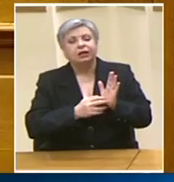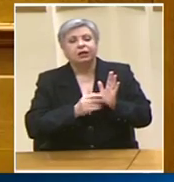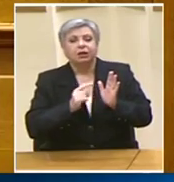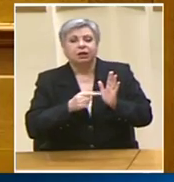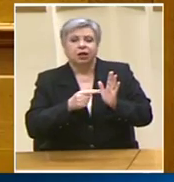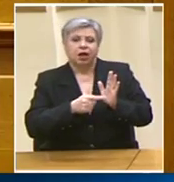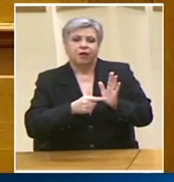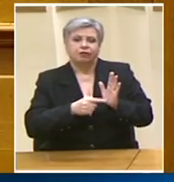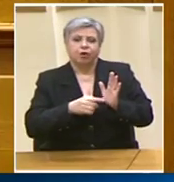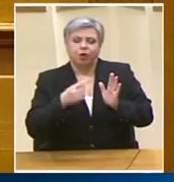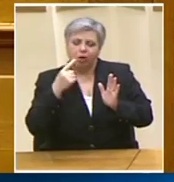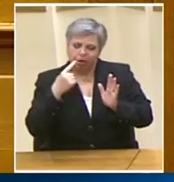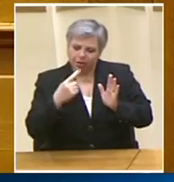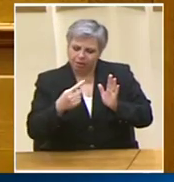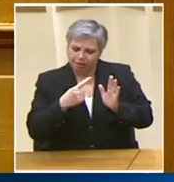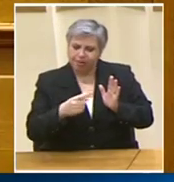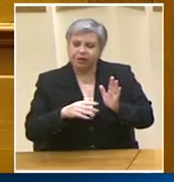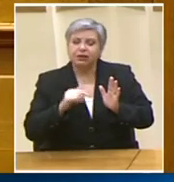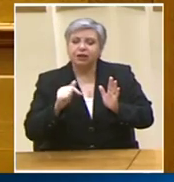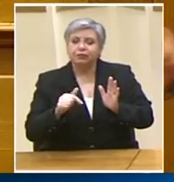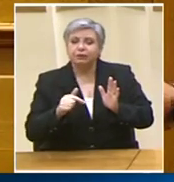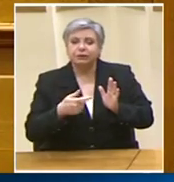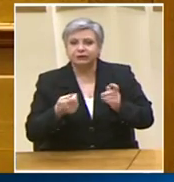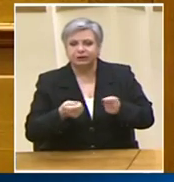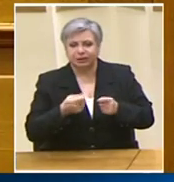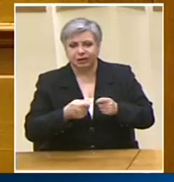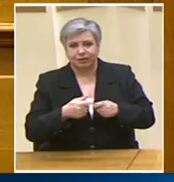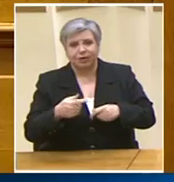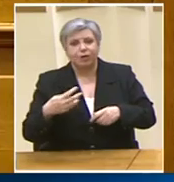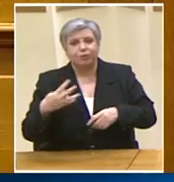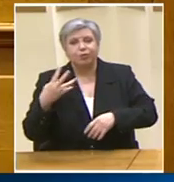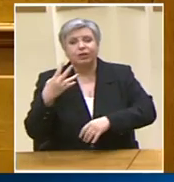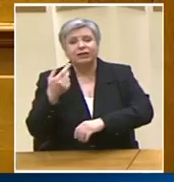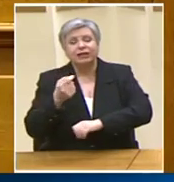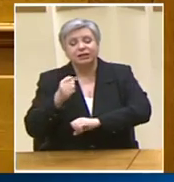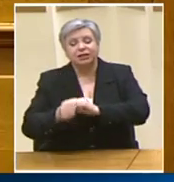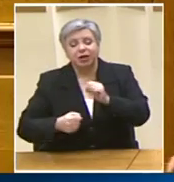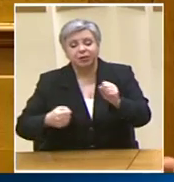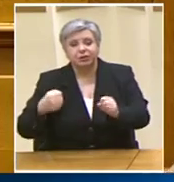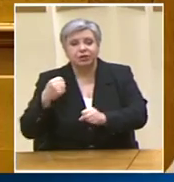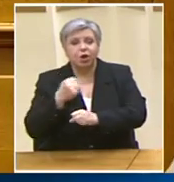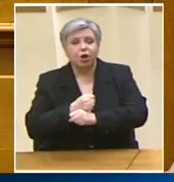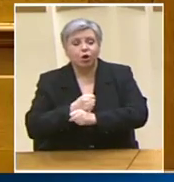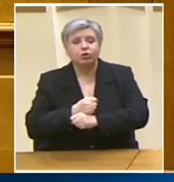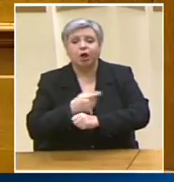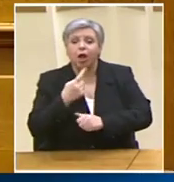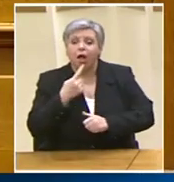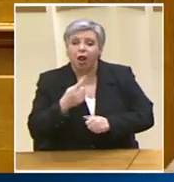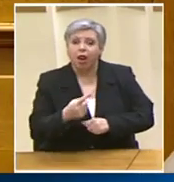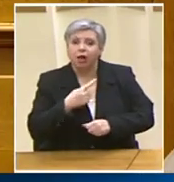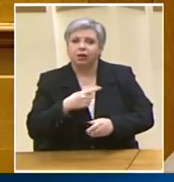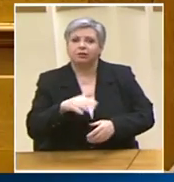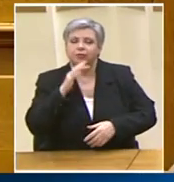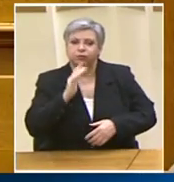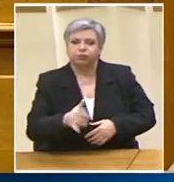σας βατερλό Επί τεσσερά μισή χρόνια λαϊκίζατε ασύστολα και το θέμα των μετακλητών και ας